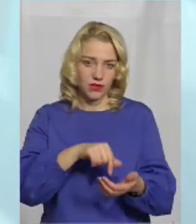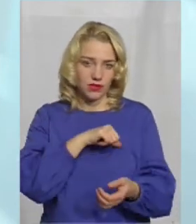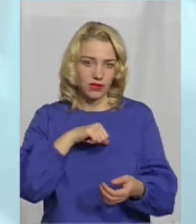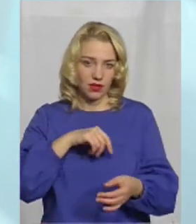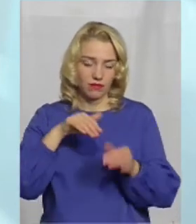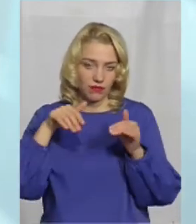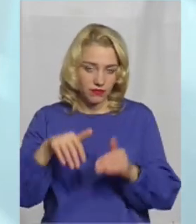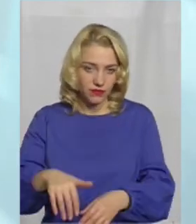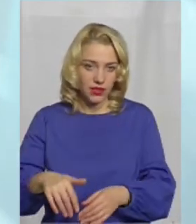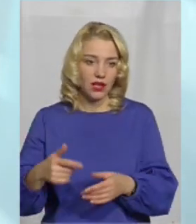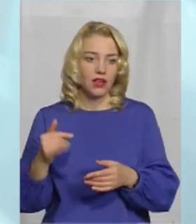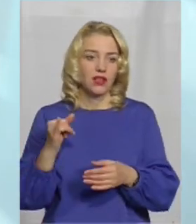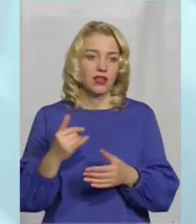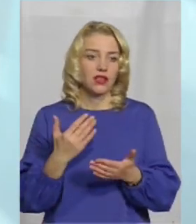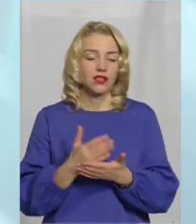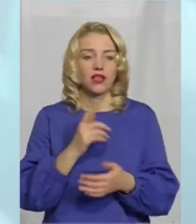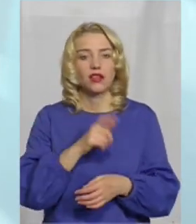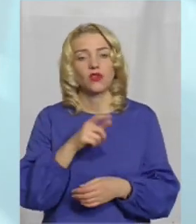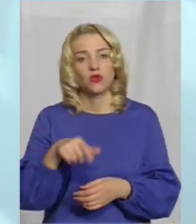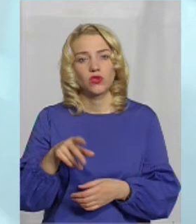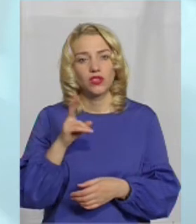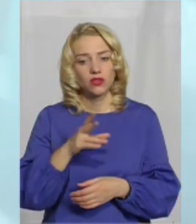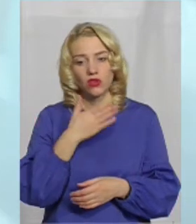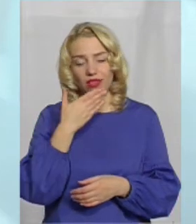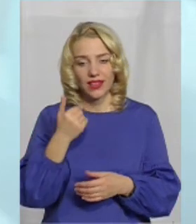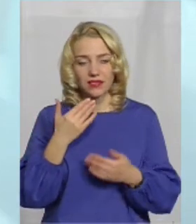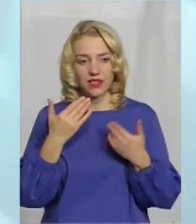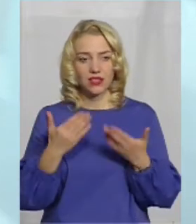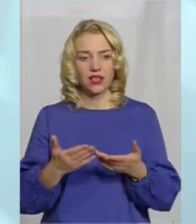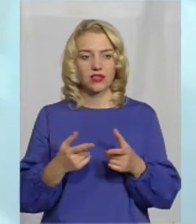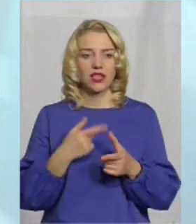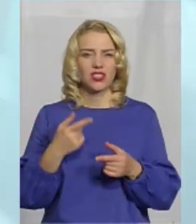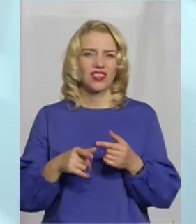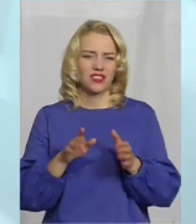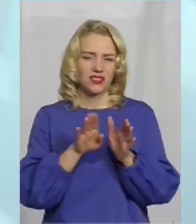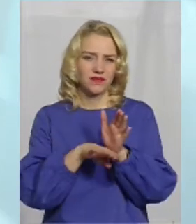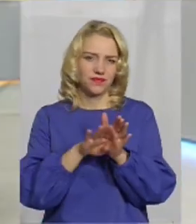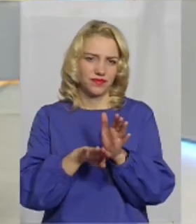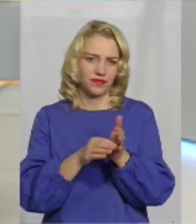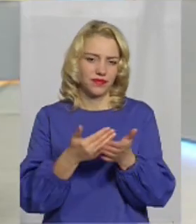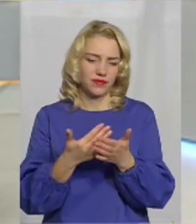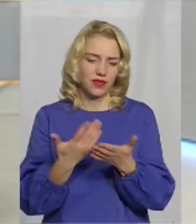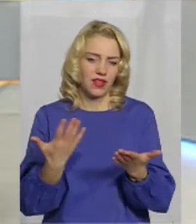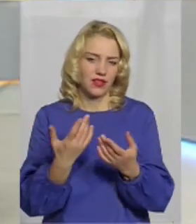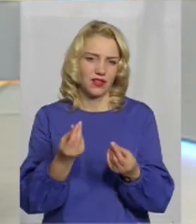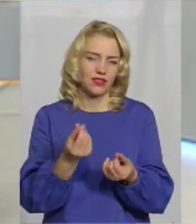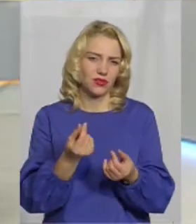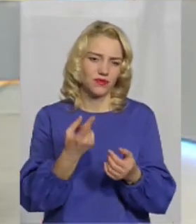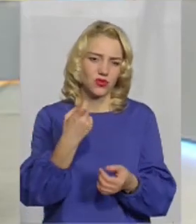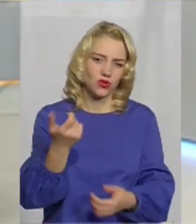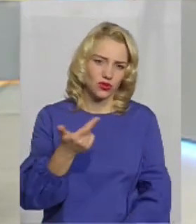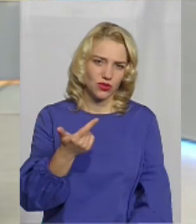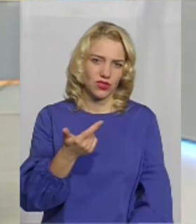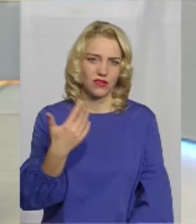став жертвою шахріїв. Є люди, які не звертаються через дріб'язковість, якихось таких сум, там, 100